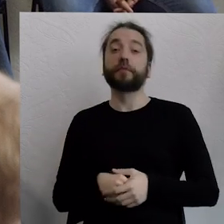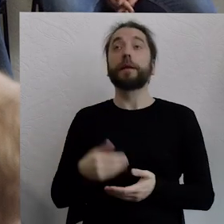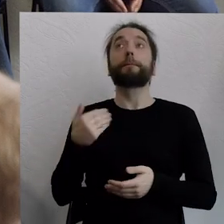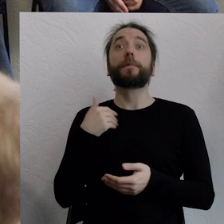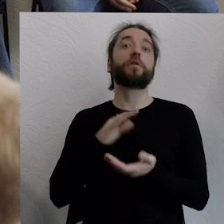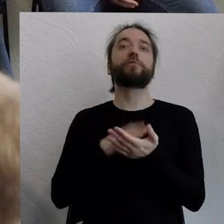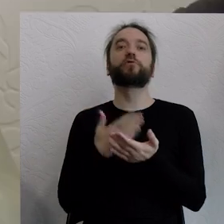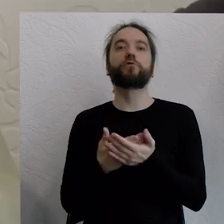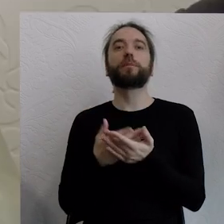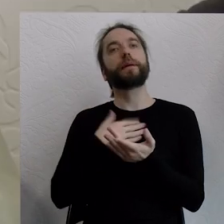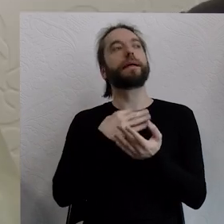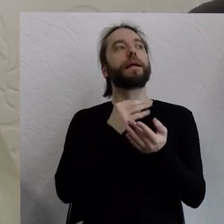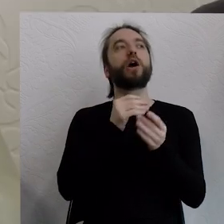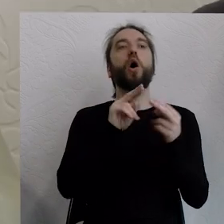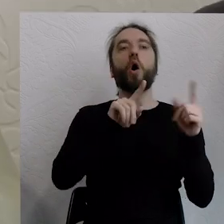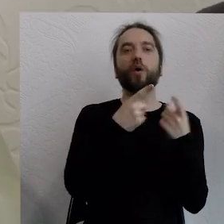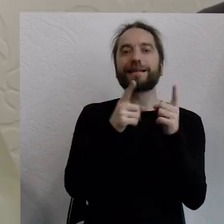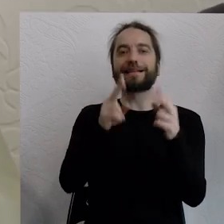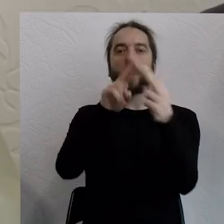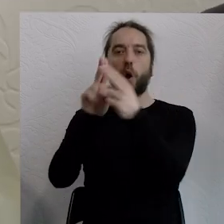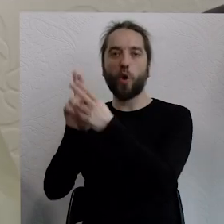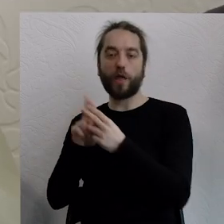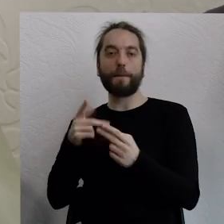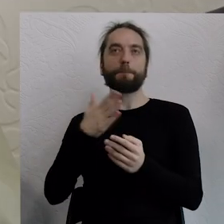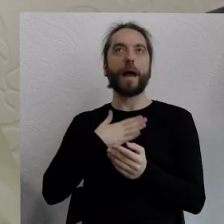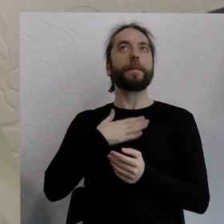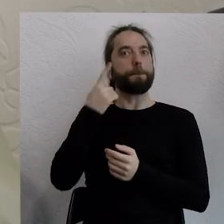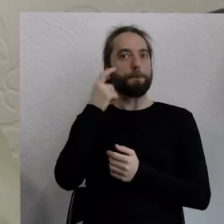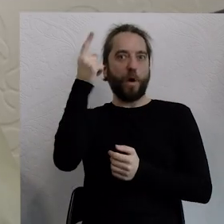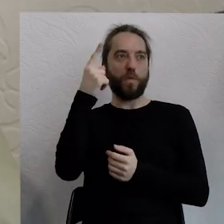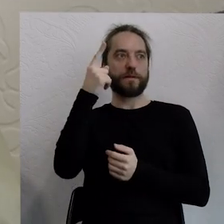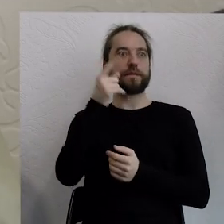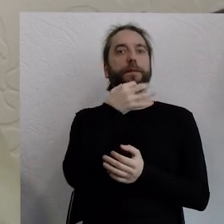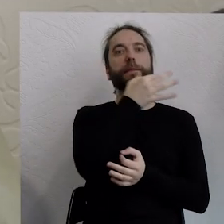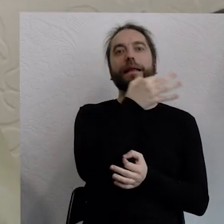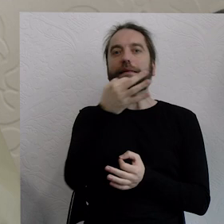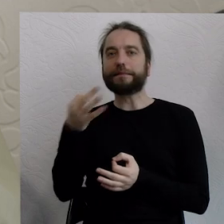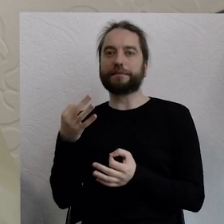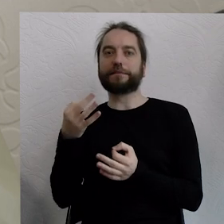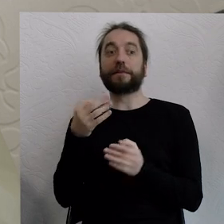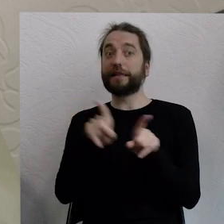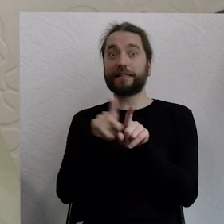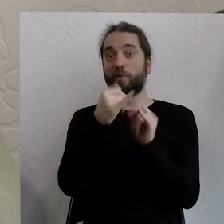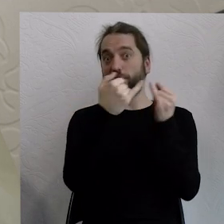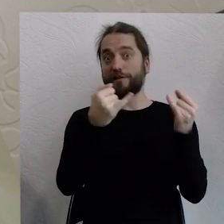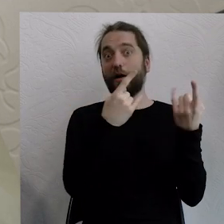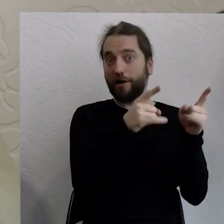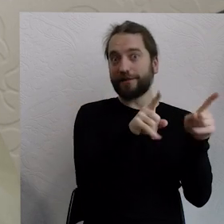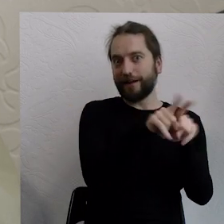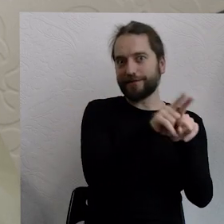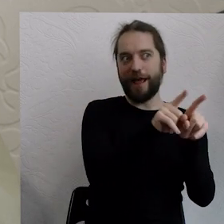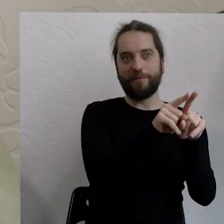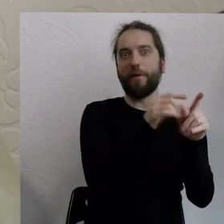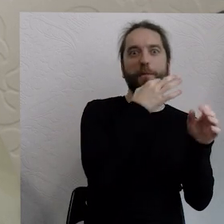pisaliśmy do różnych organizacji i wysyłaliśmy nasz pomysł na działania i w drugą stronę nagle się okazywało, że te